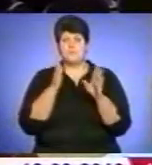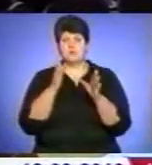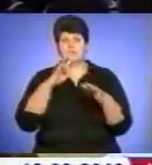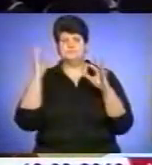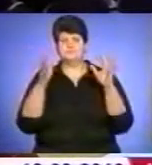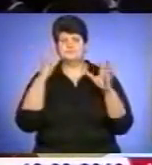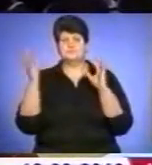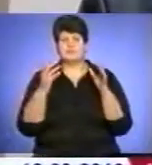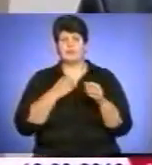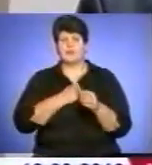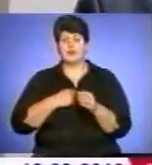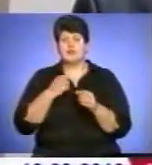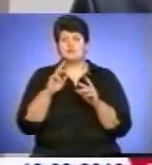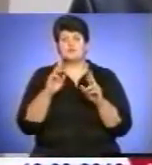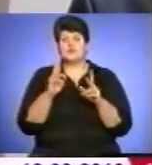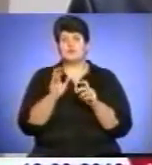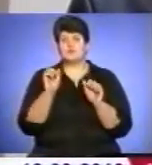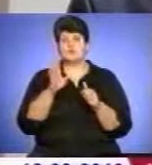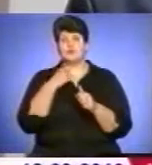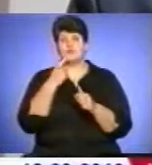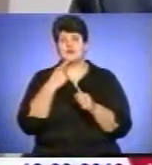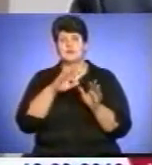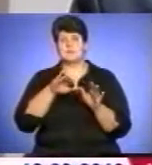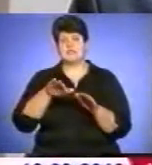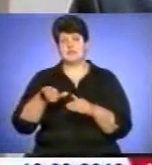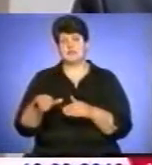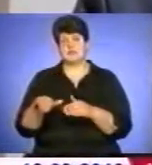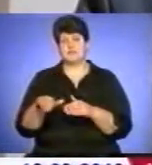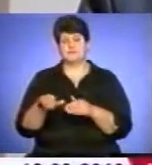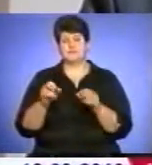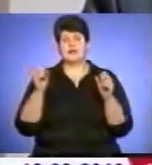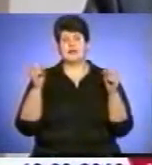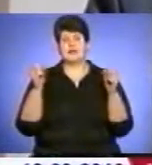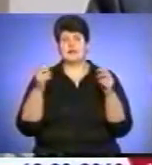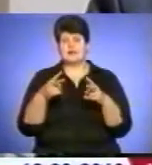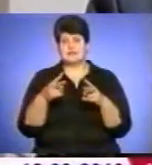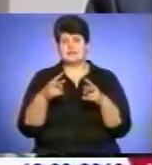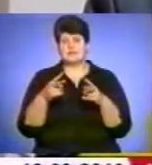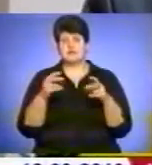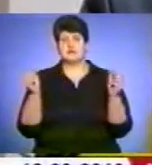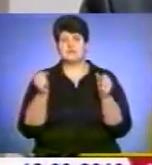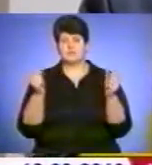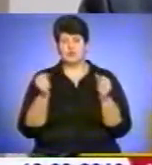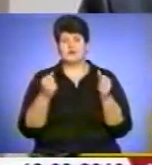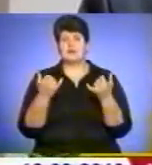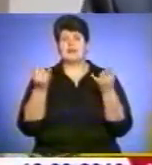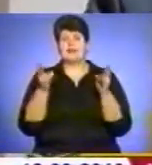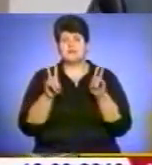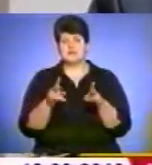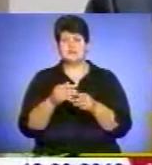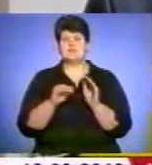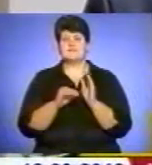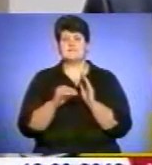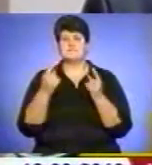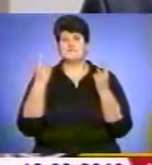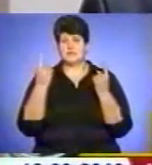загальний стан озимини можна буде говорити пізніше. Ризики перезимівлі озими залишилися досить високі. Ми бачимо